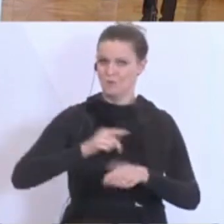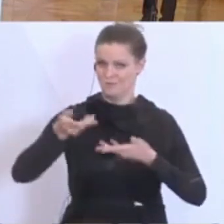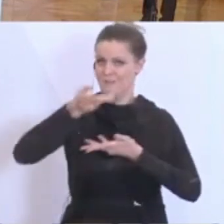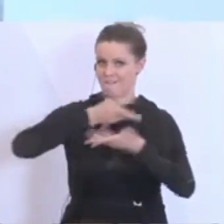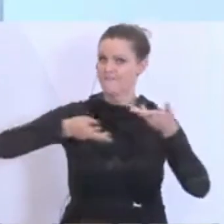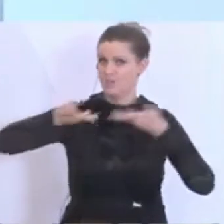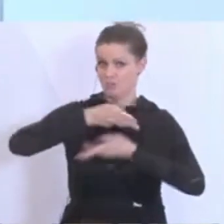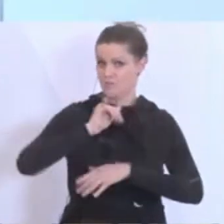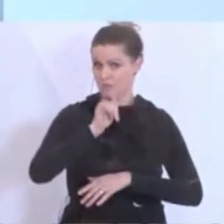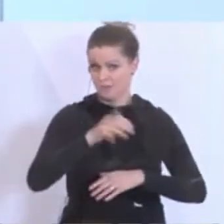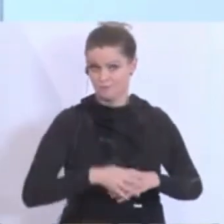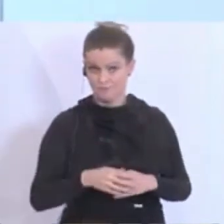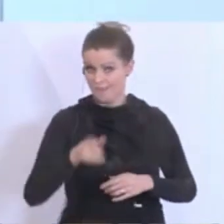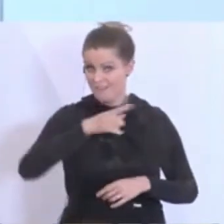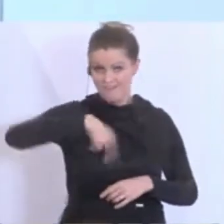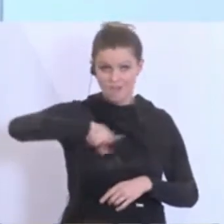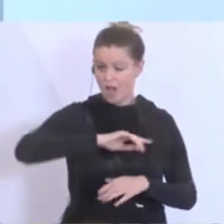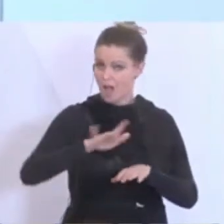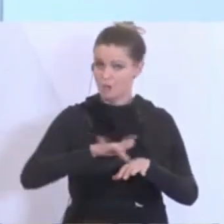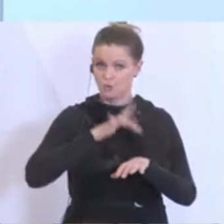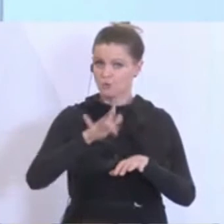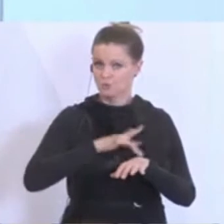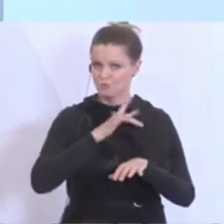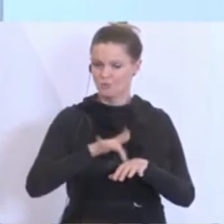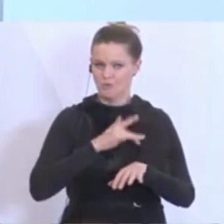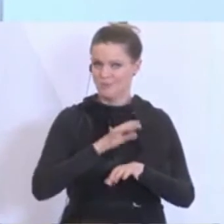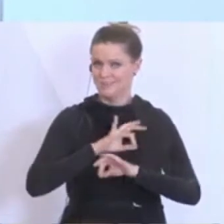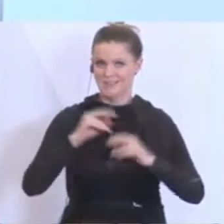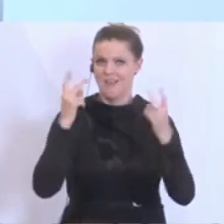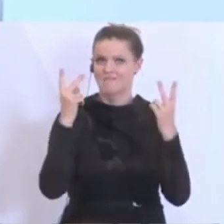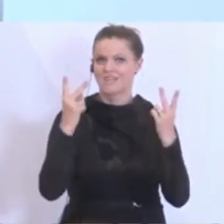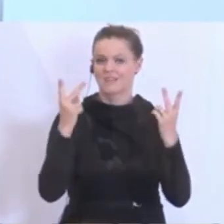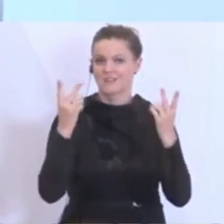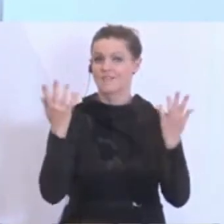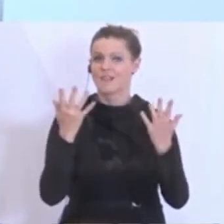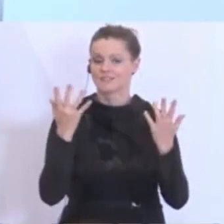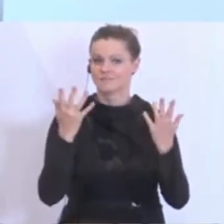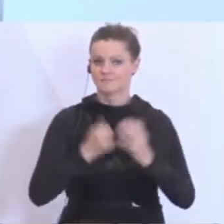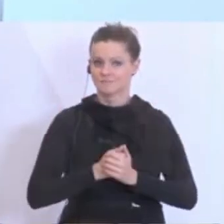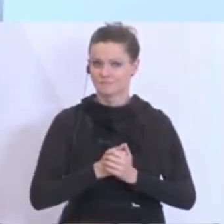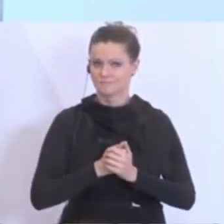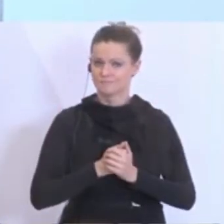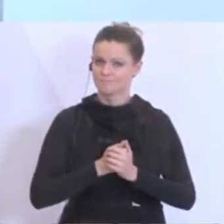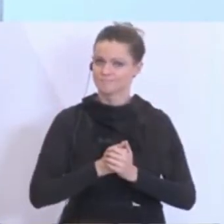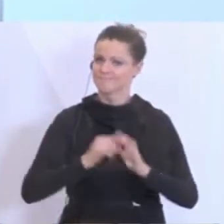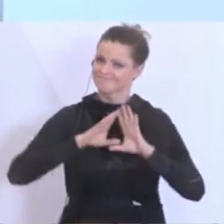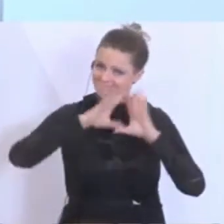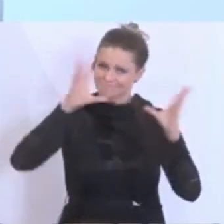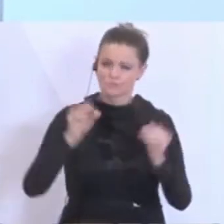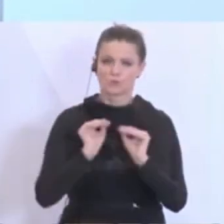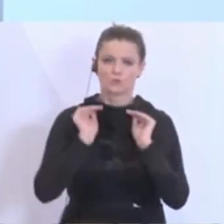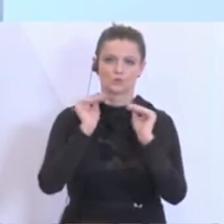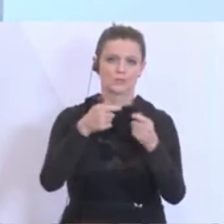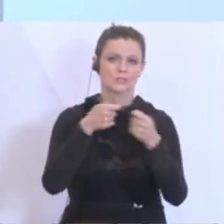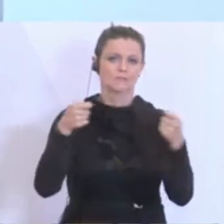Wirtschaft. Und wir alle spüren, wie wichtig es ist, dass es umfassende Schutzmaßnahmen durch die